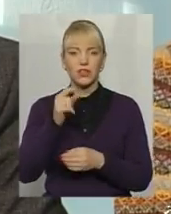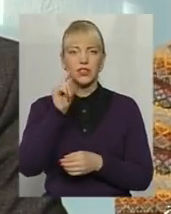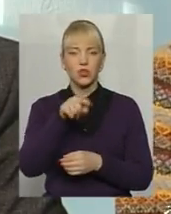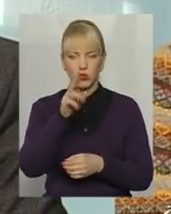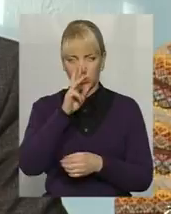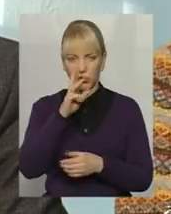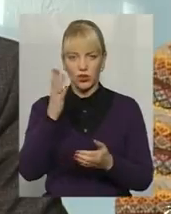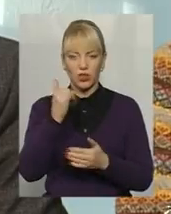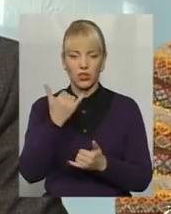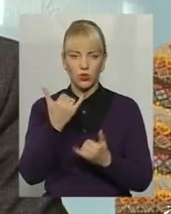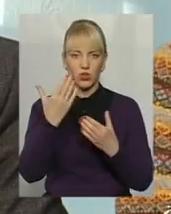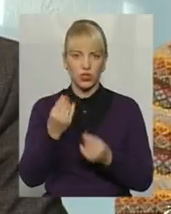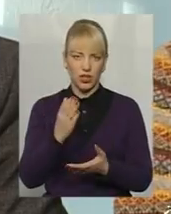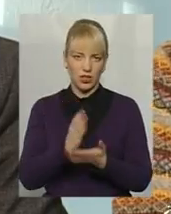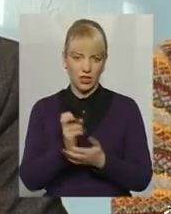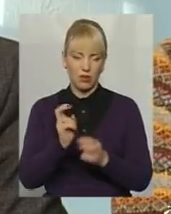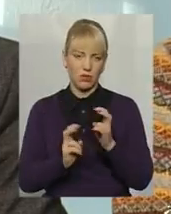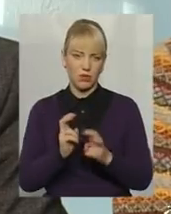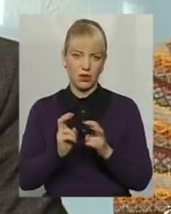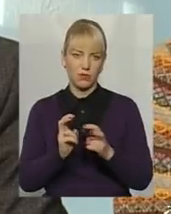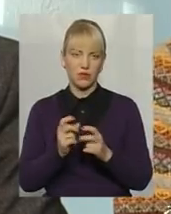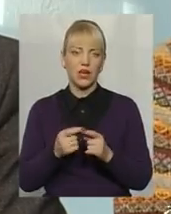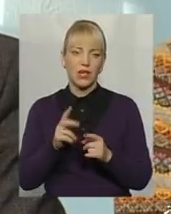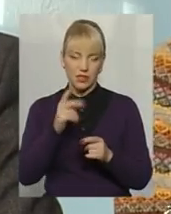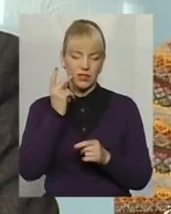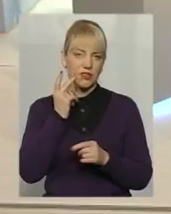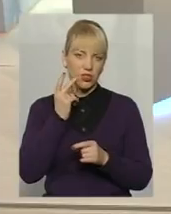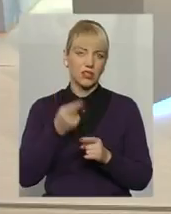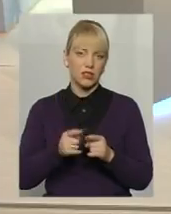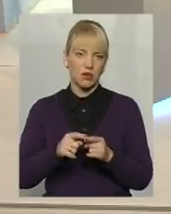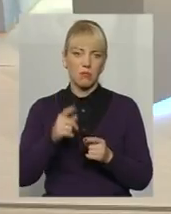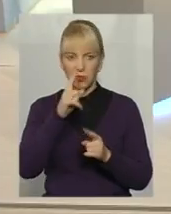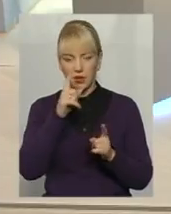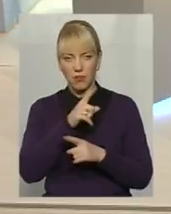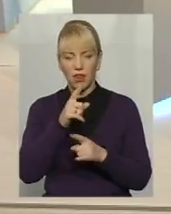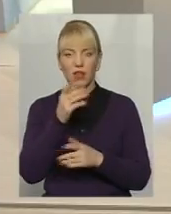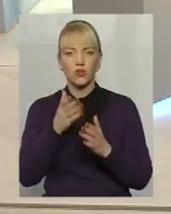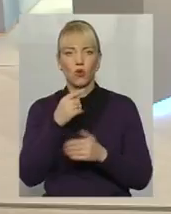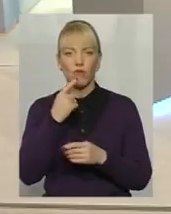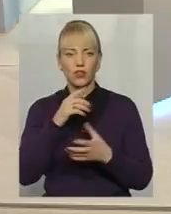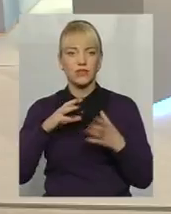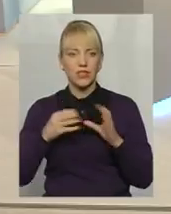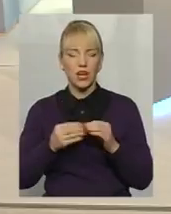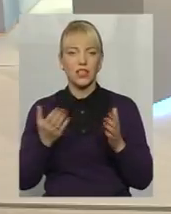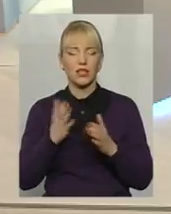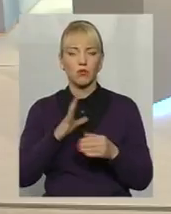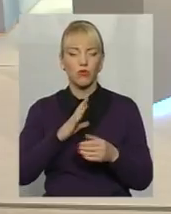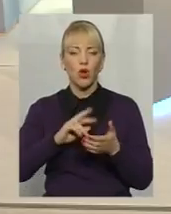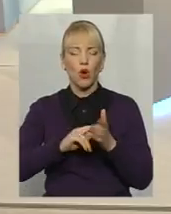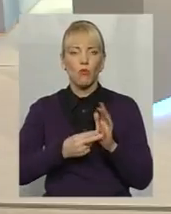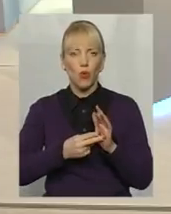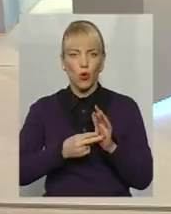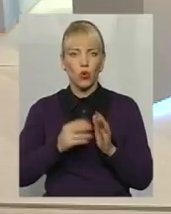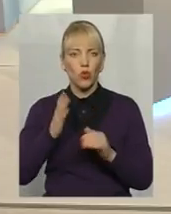яка на сьогоднішній день є на підприємстві. І зазвичай це мінімальний заробіт. Якщо говорити взагалі, який був прогноз уряду,